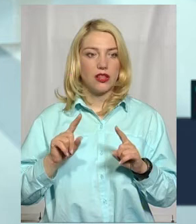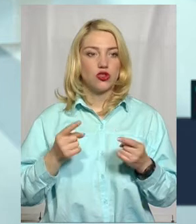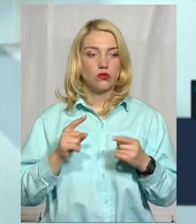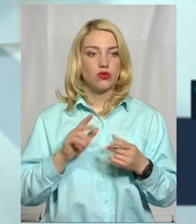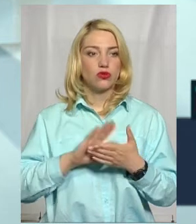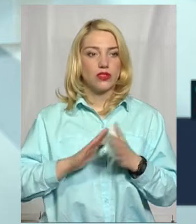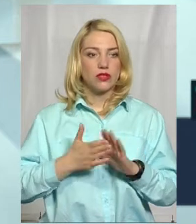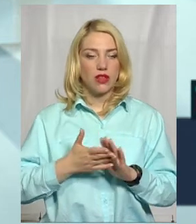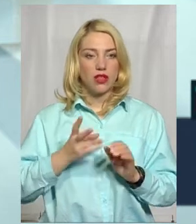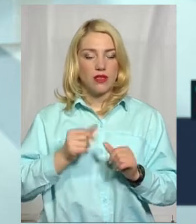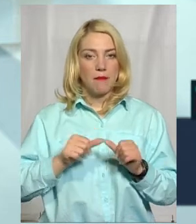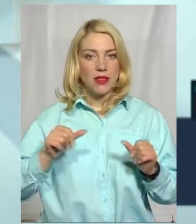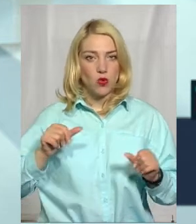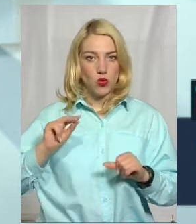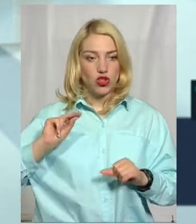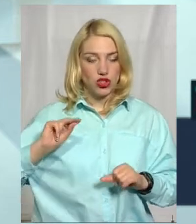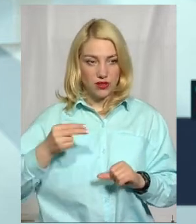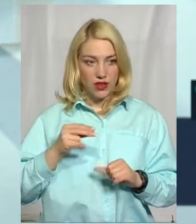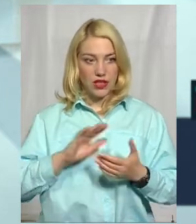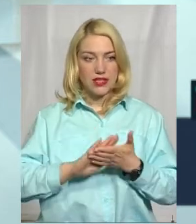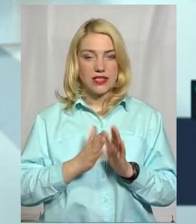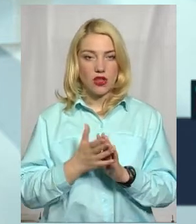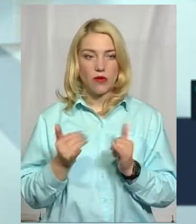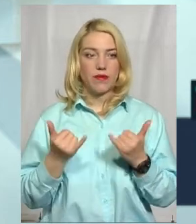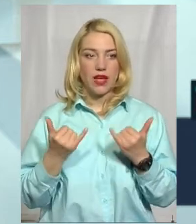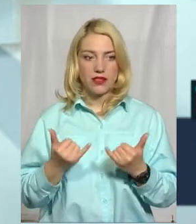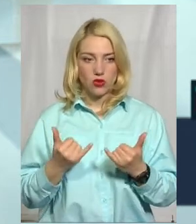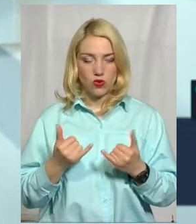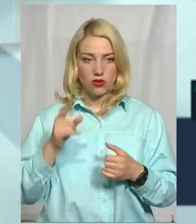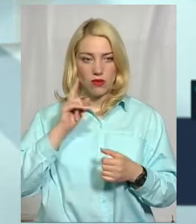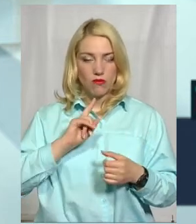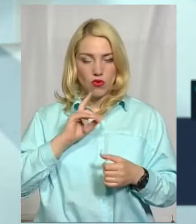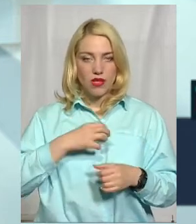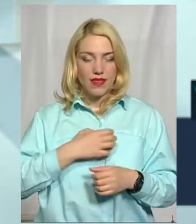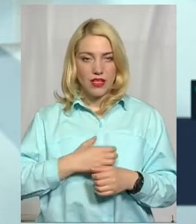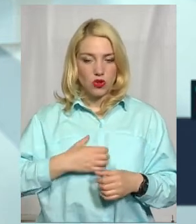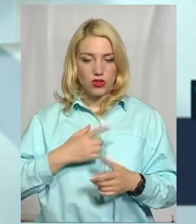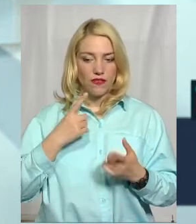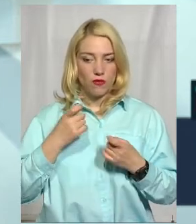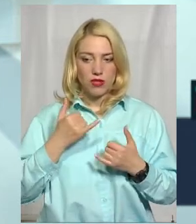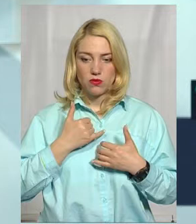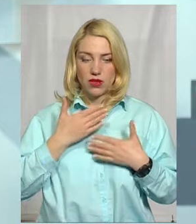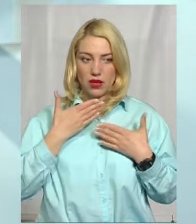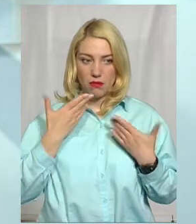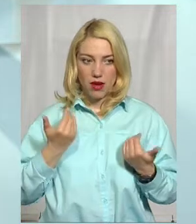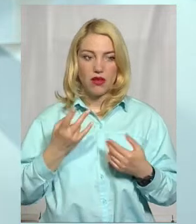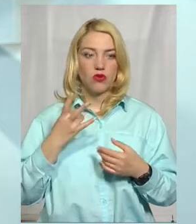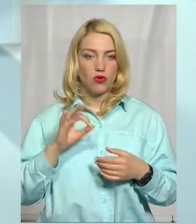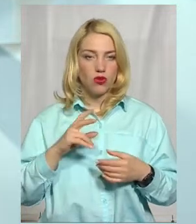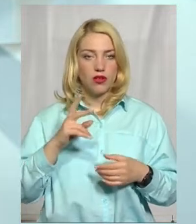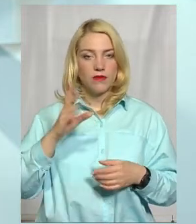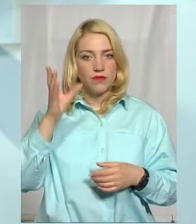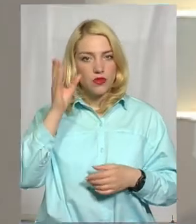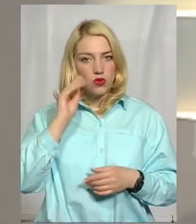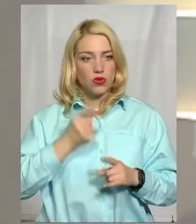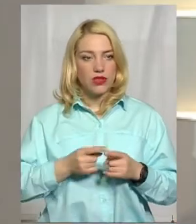минулий четвер. Станом на сьогодні, поки в мене більш актуальної інформації немає. Але з огляду на